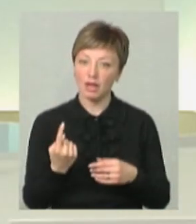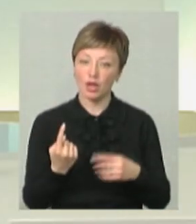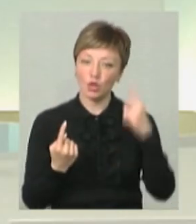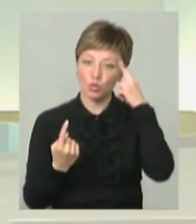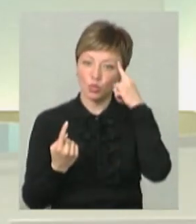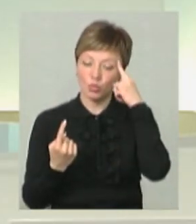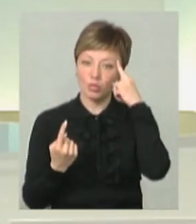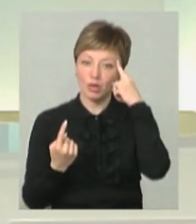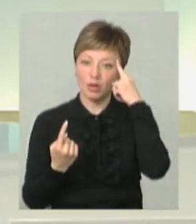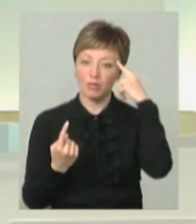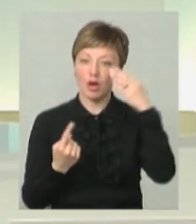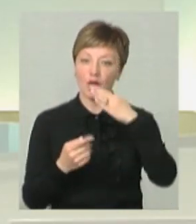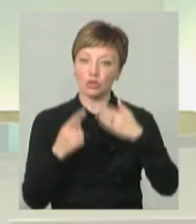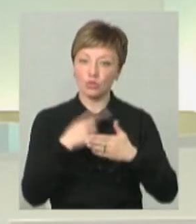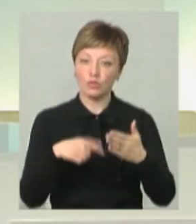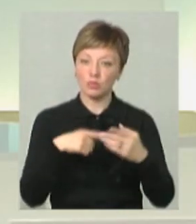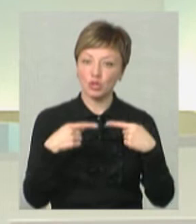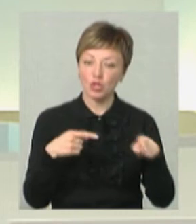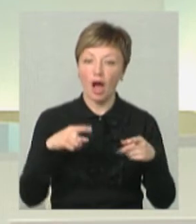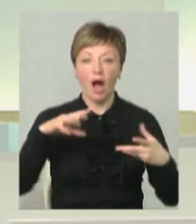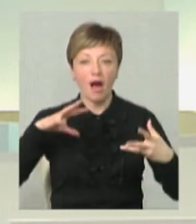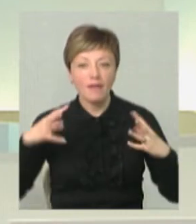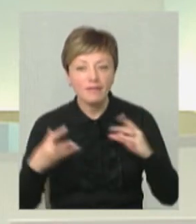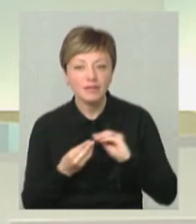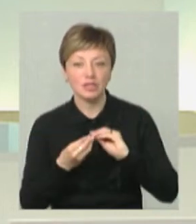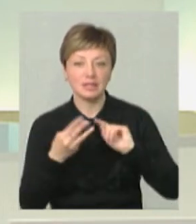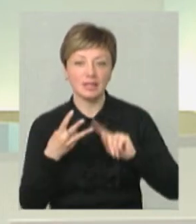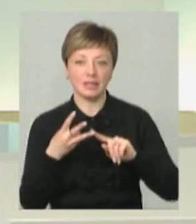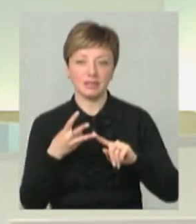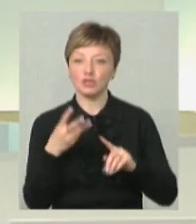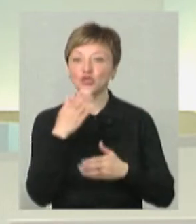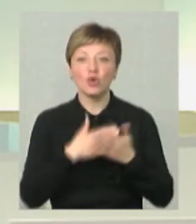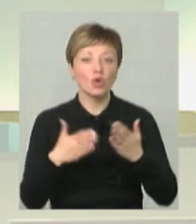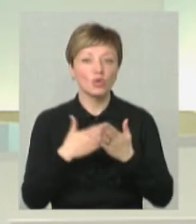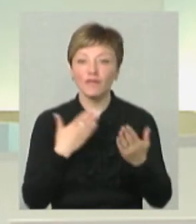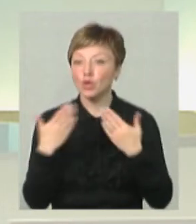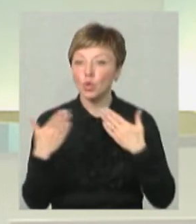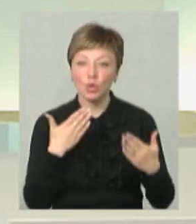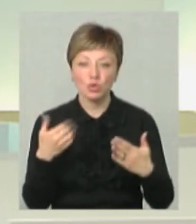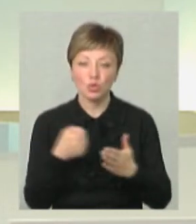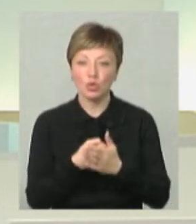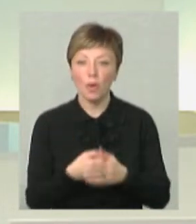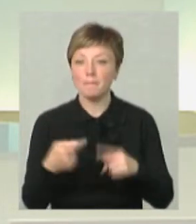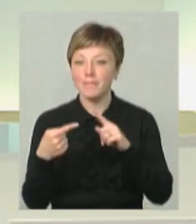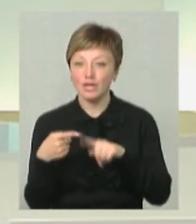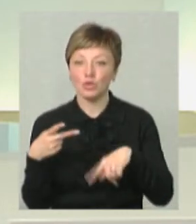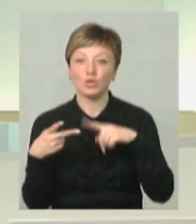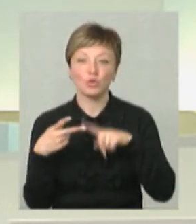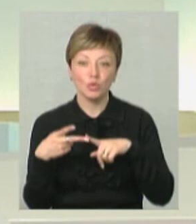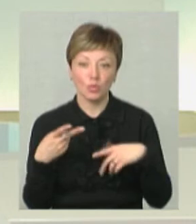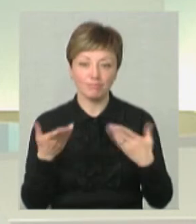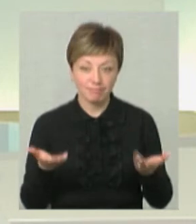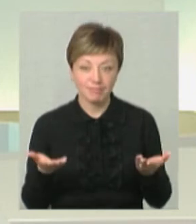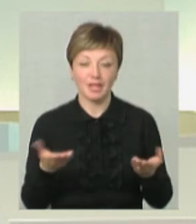думаємо абсолютно про друге, а вийти має бути третє, яке не має жодного відношення до першого і до другого.